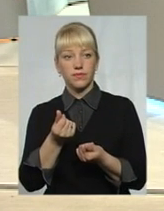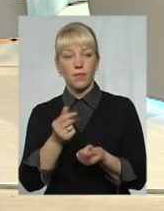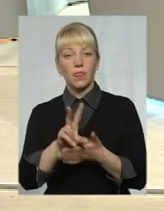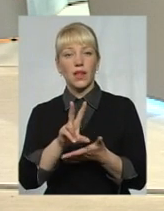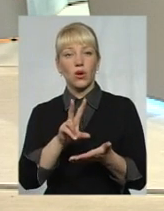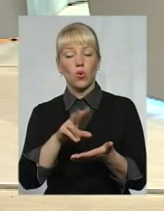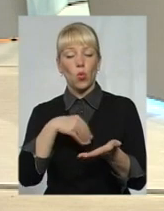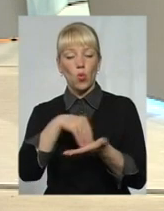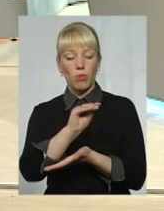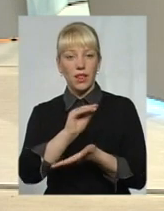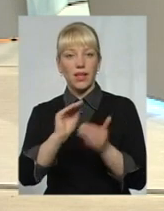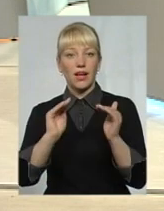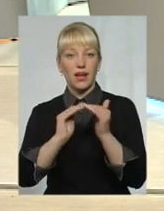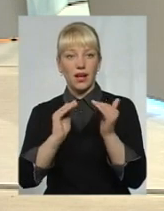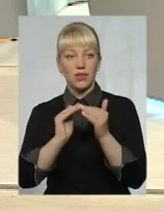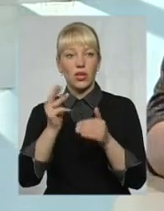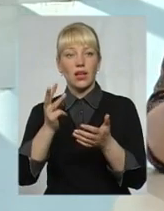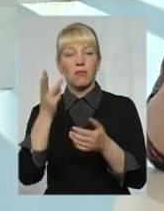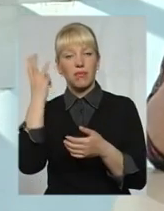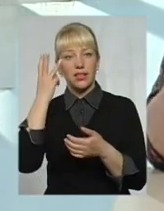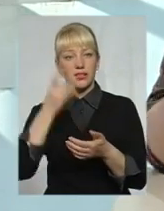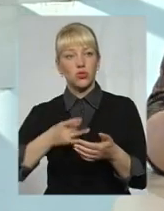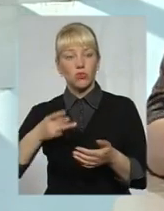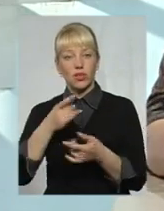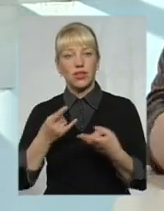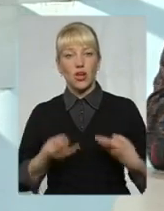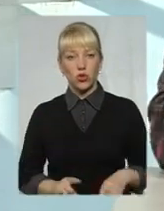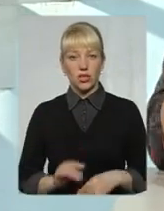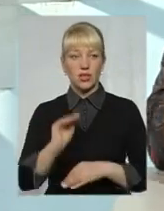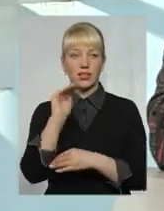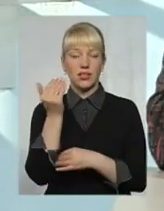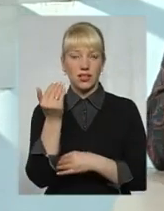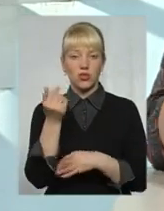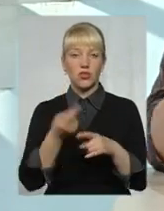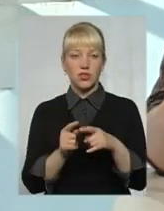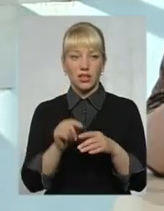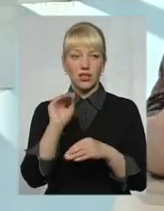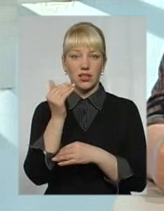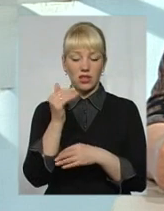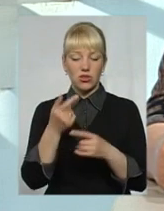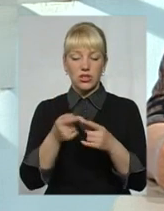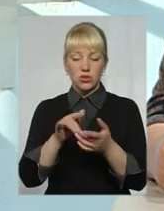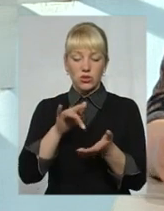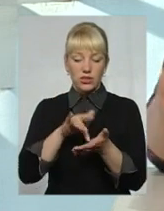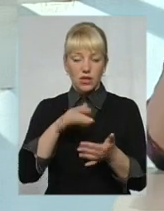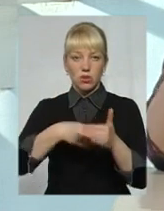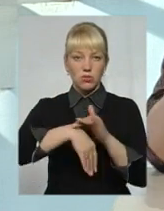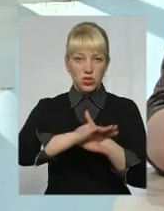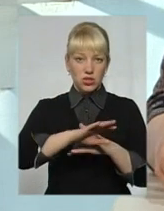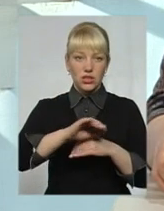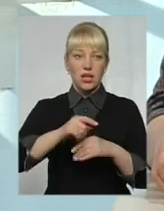купили хату в Хмельницькому районі. Народила дитину. З цією дитиною вона з центру пішла, народила дитину.